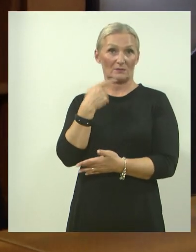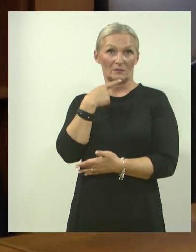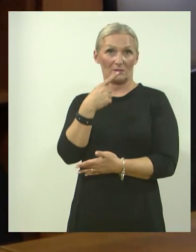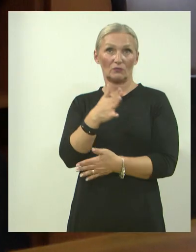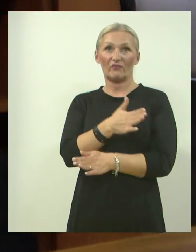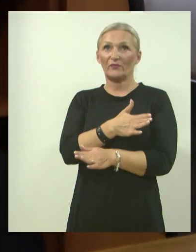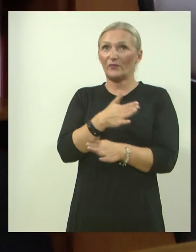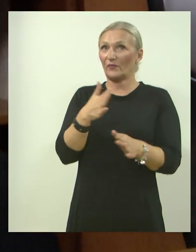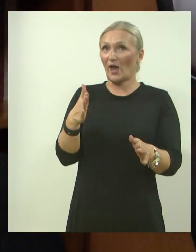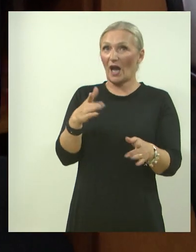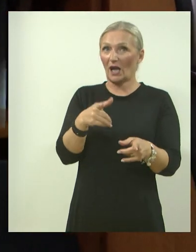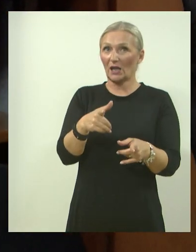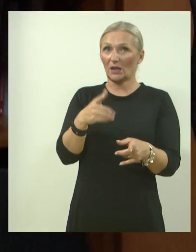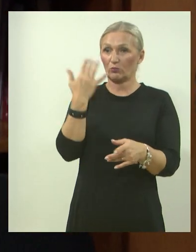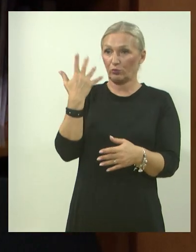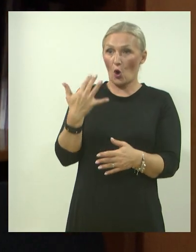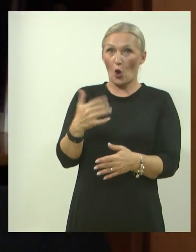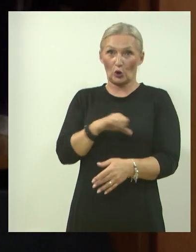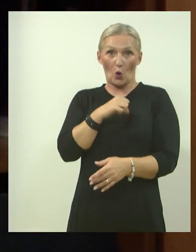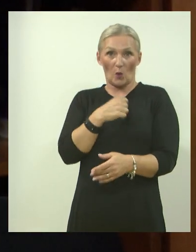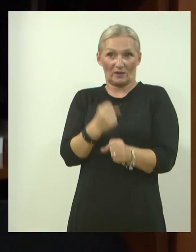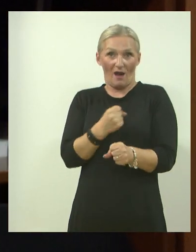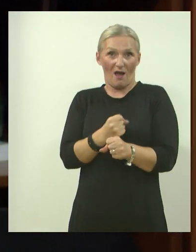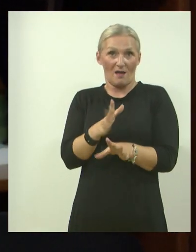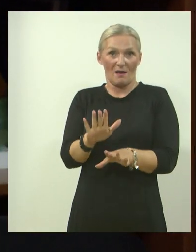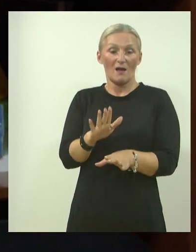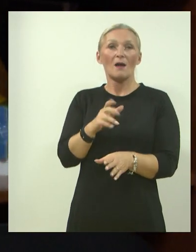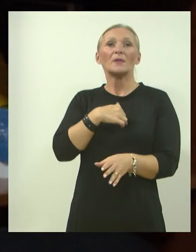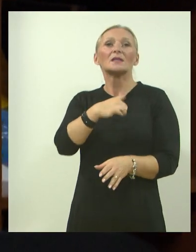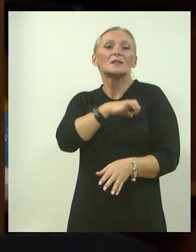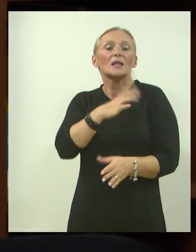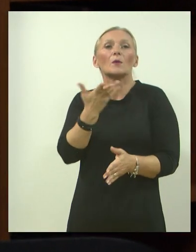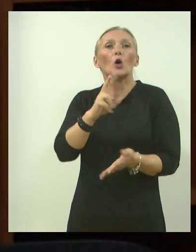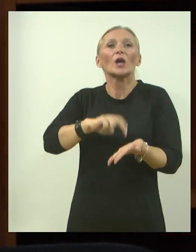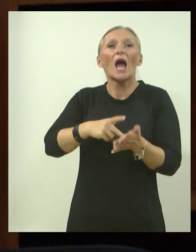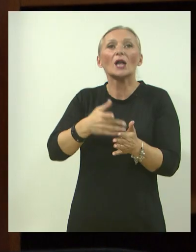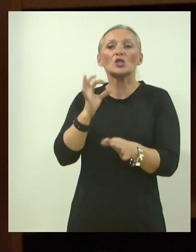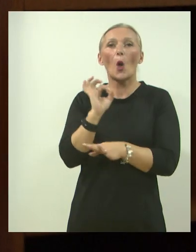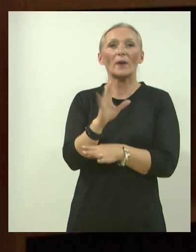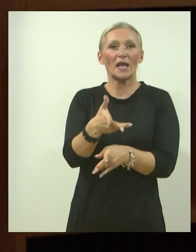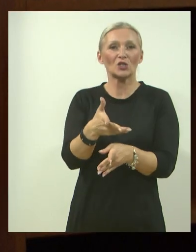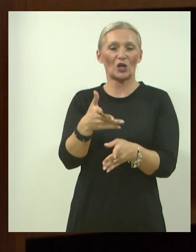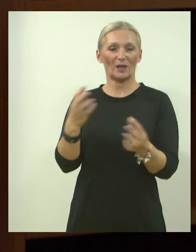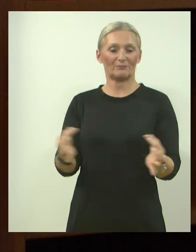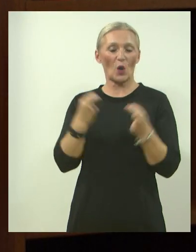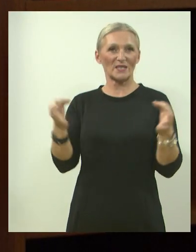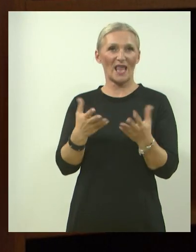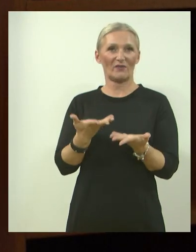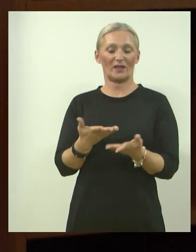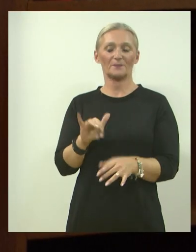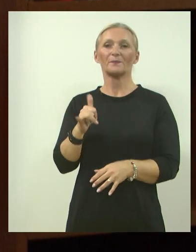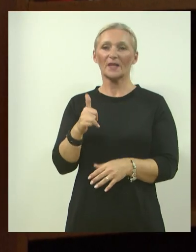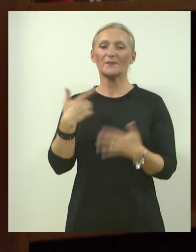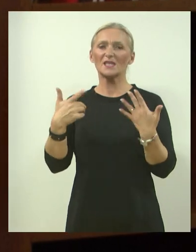velika je brojka, možemo to tako reći. Mene zanima na koji način ste ju obilježili. Pa da, 70